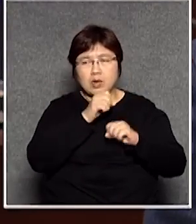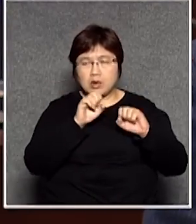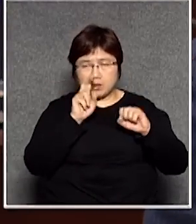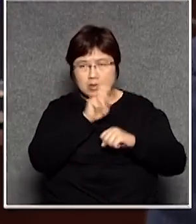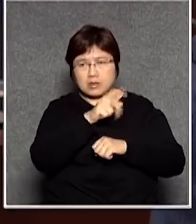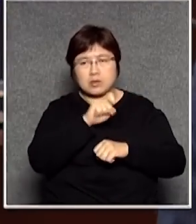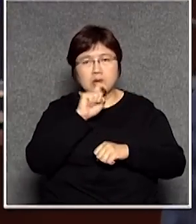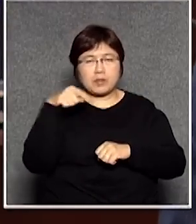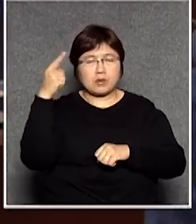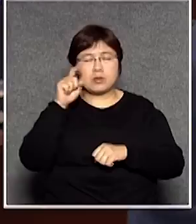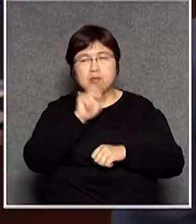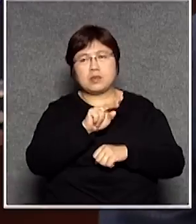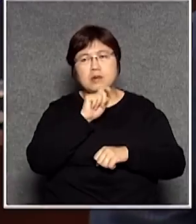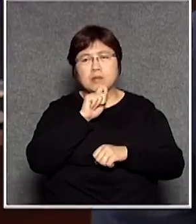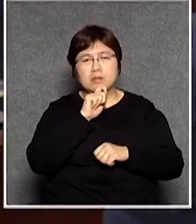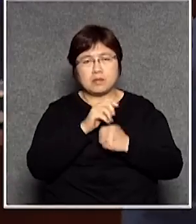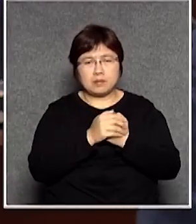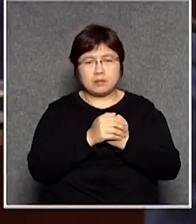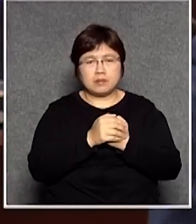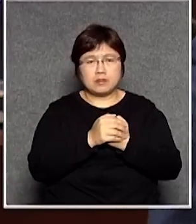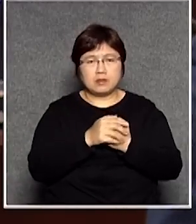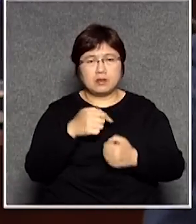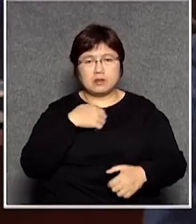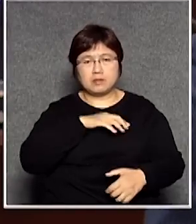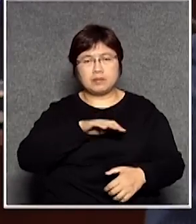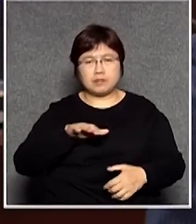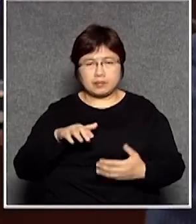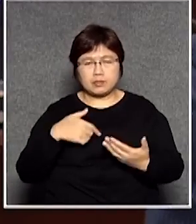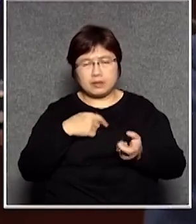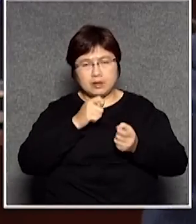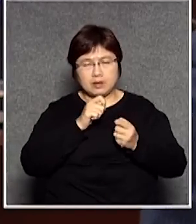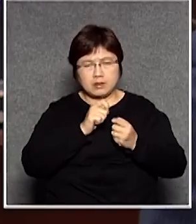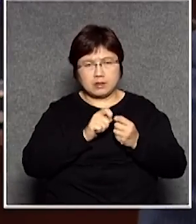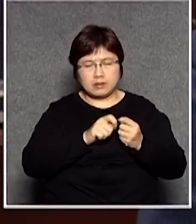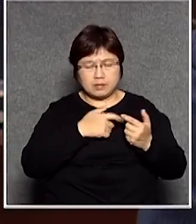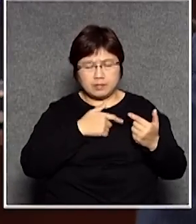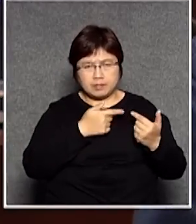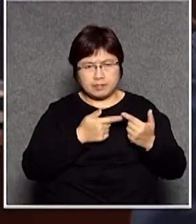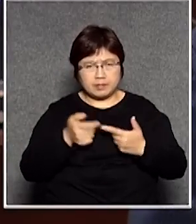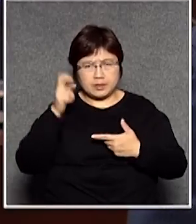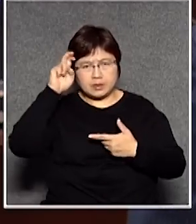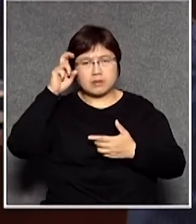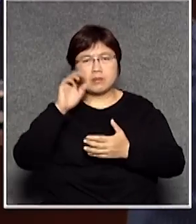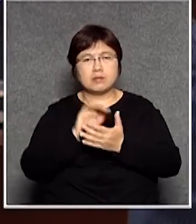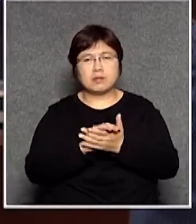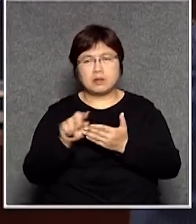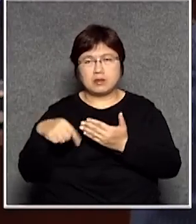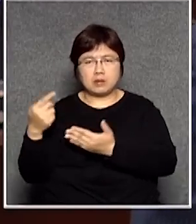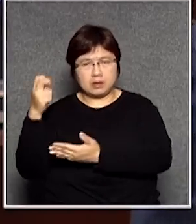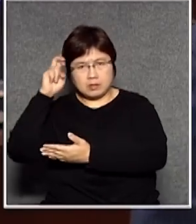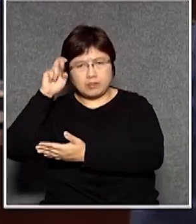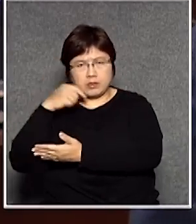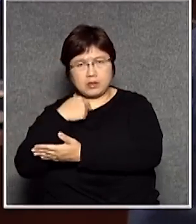在美國那所以呢這個是需要我們詳細去研究另外一個我們需要考慮的呢就是